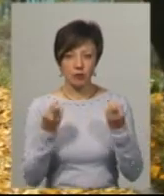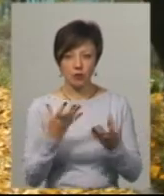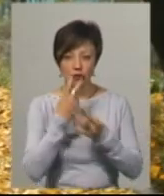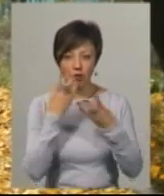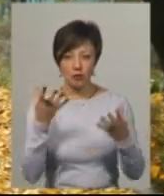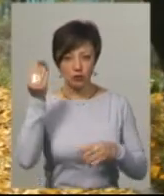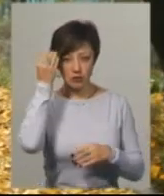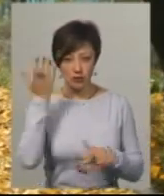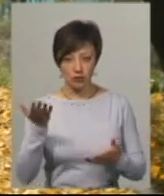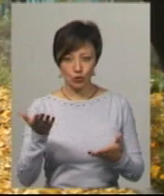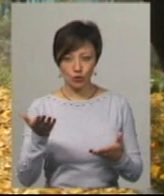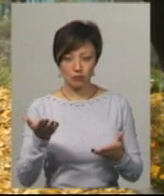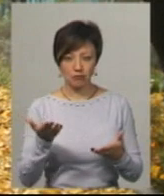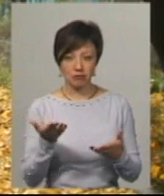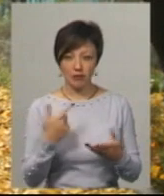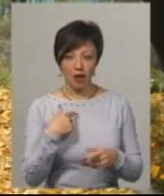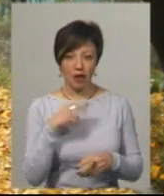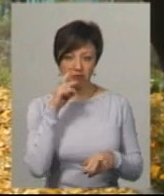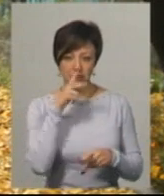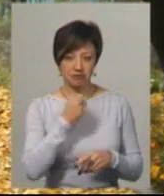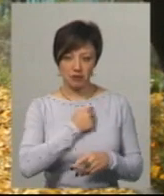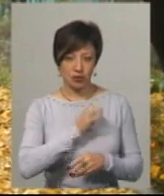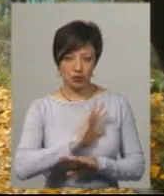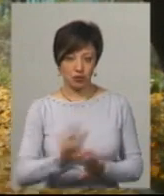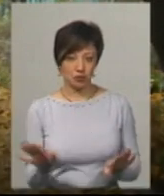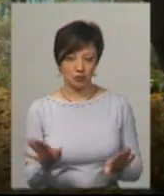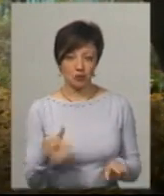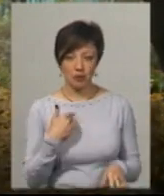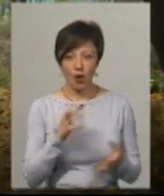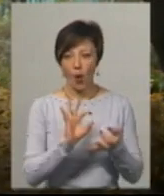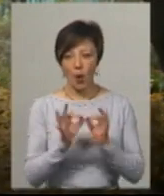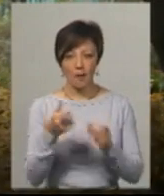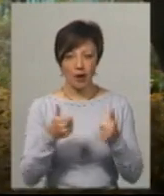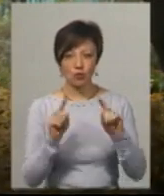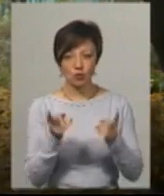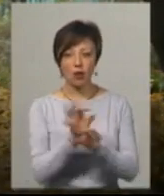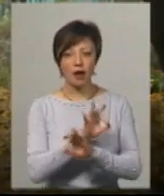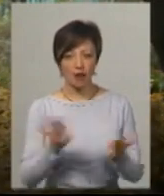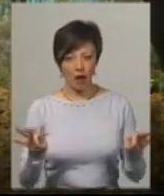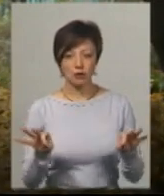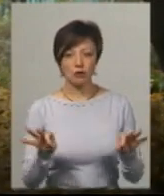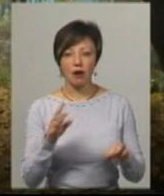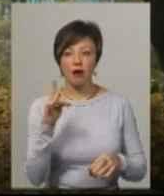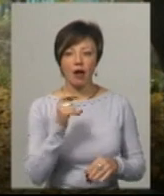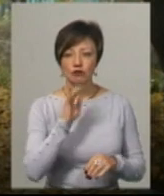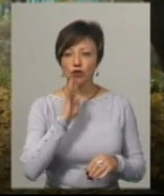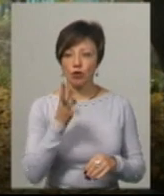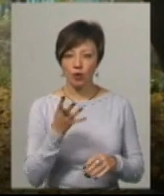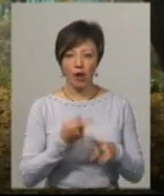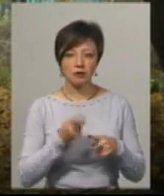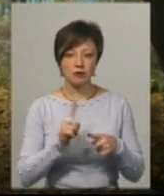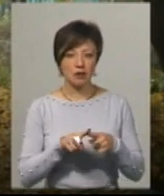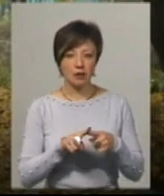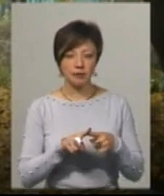сенсу. Ви не шкодуєте? Ні, я не шкодую. Мені олімпіада – це дуже класно. Це раз на чотири роки, це